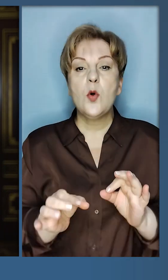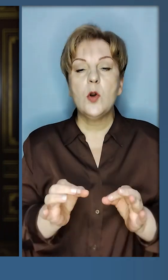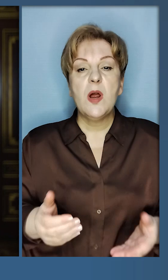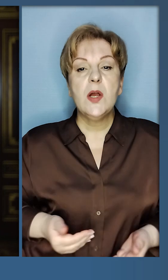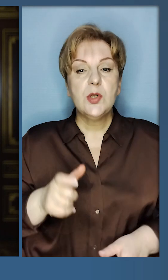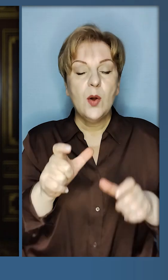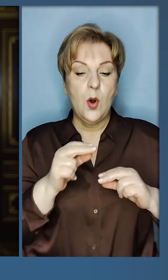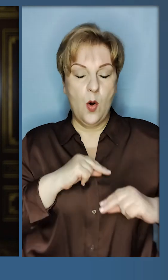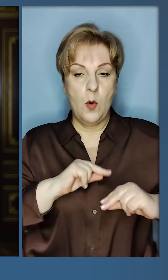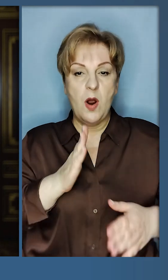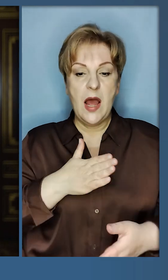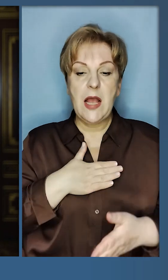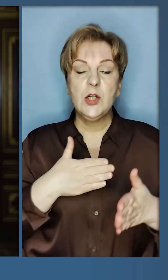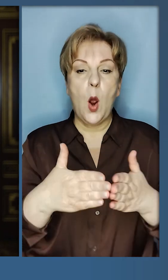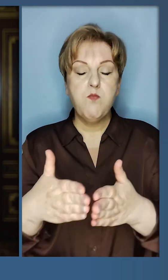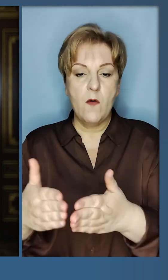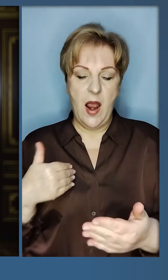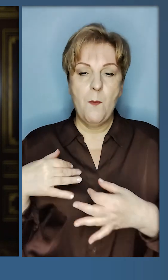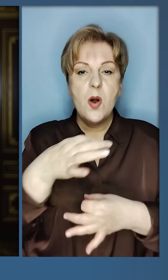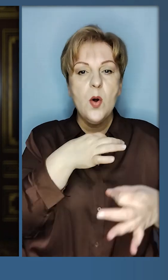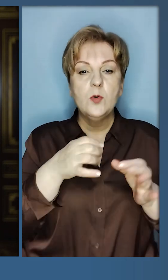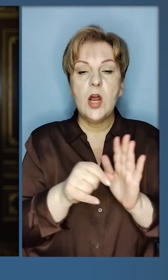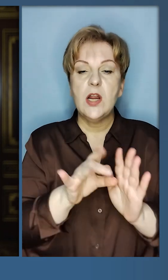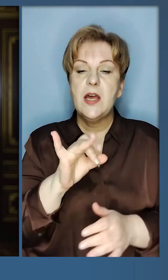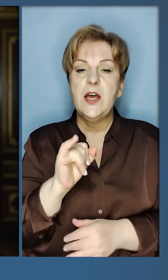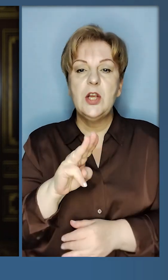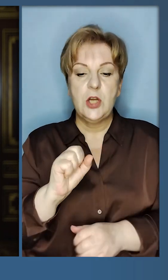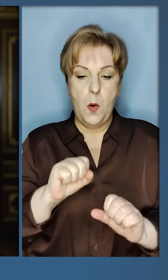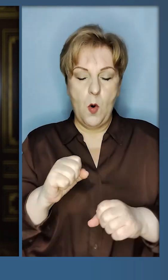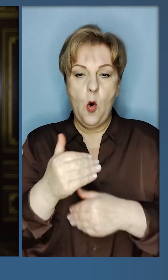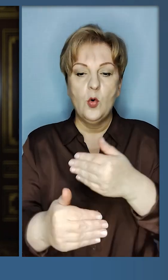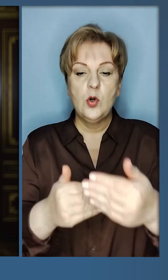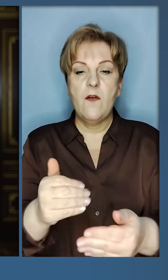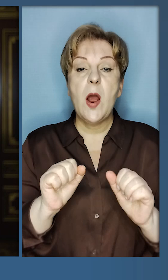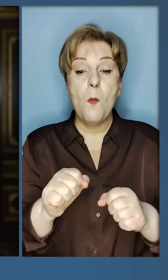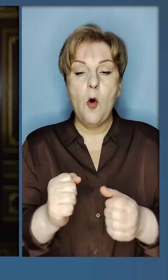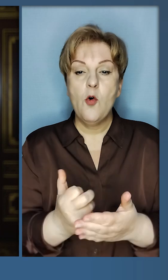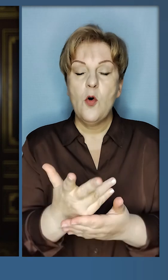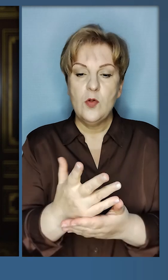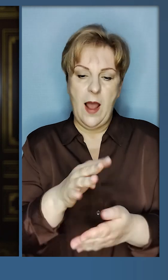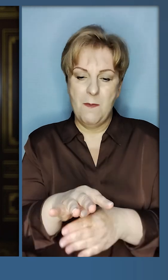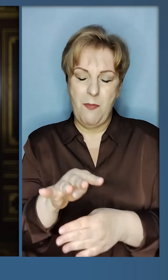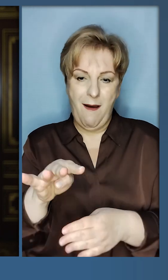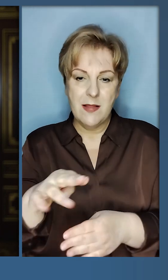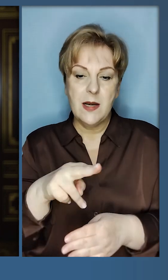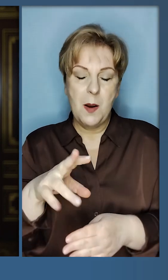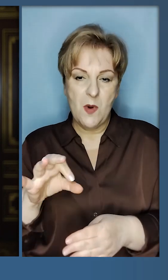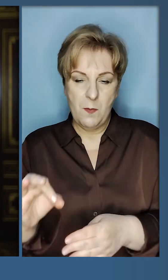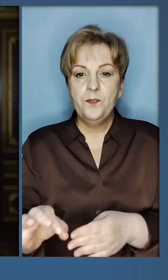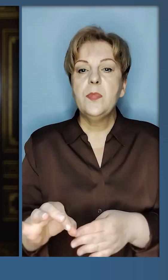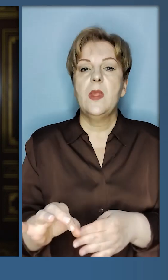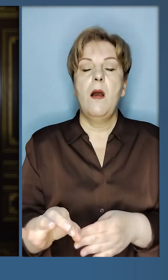нормального життя людей та роботи наших портів. Ми обговорили з Ріші можливі кроки, можливу кількість батарей ППО.